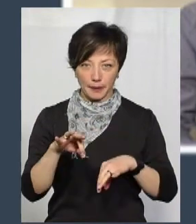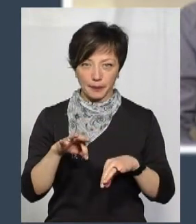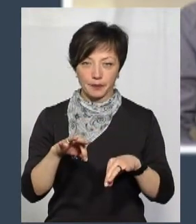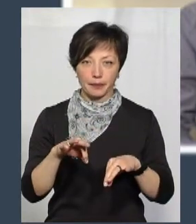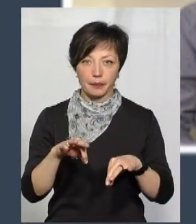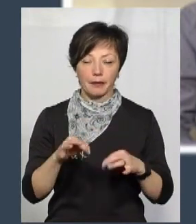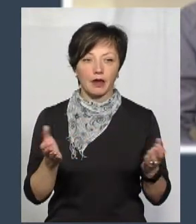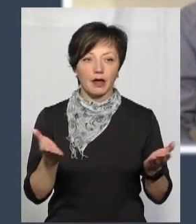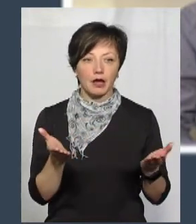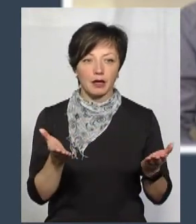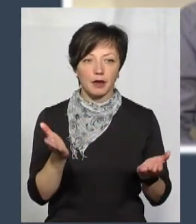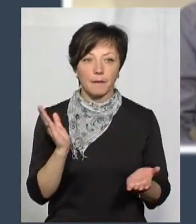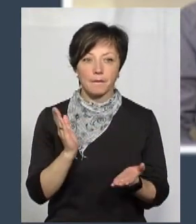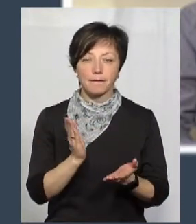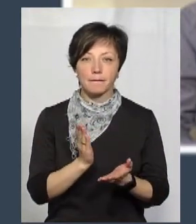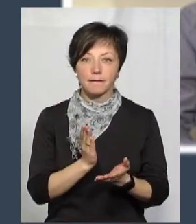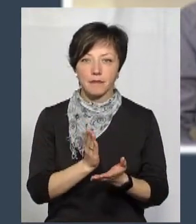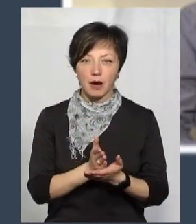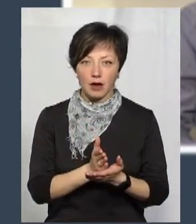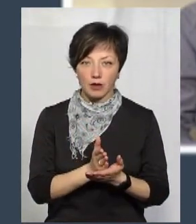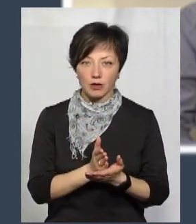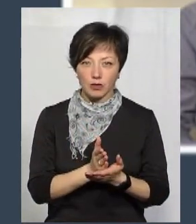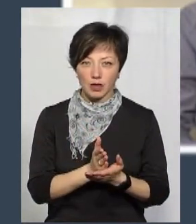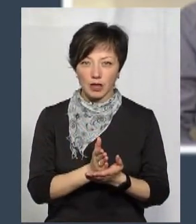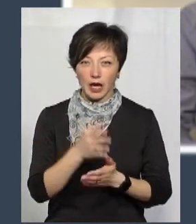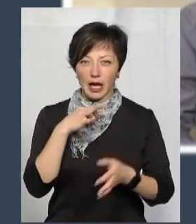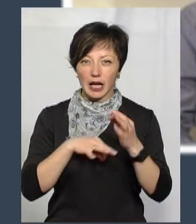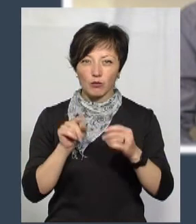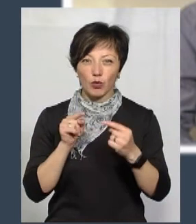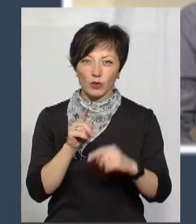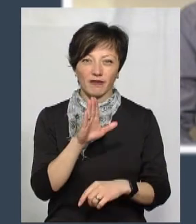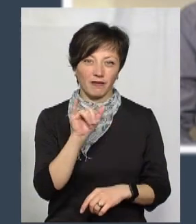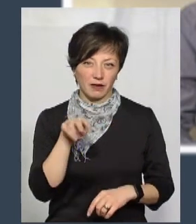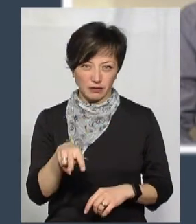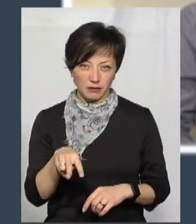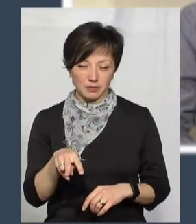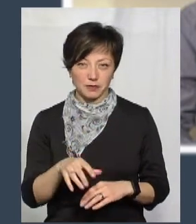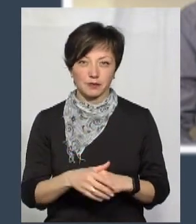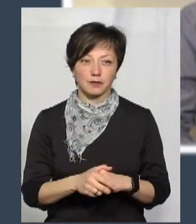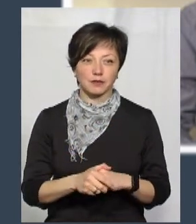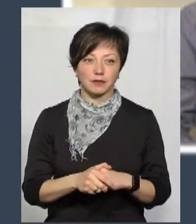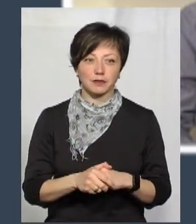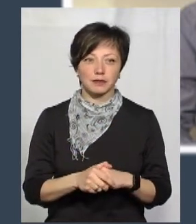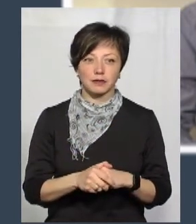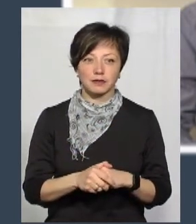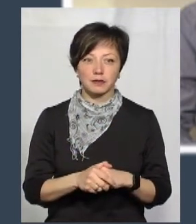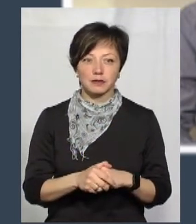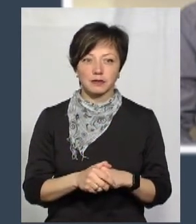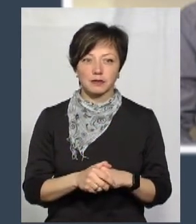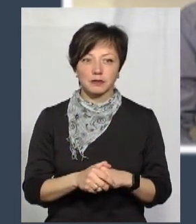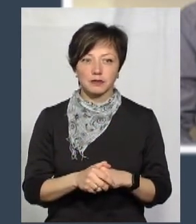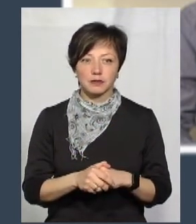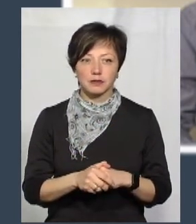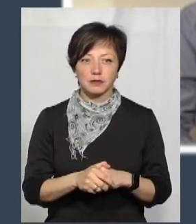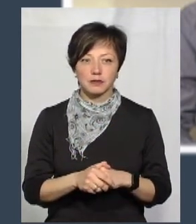які мають антиретровірусну дію, лопіновір, ретонавір.